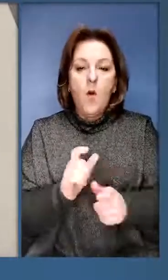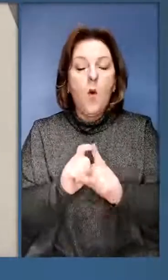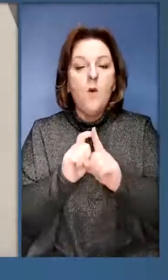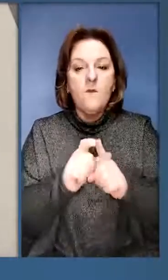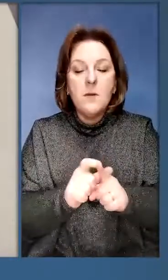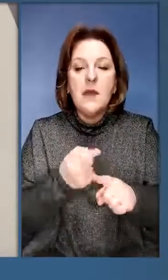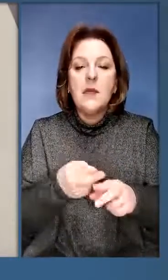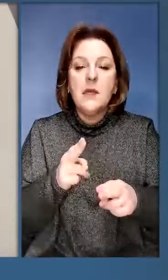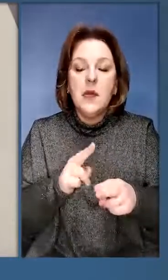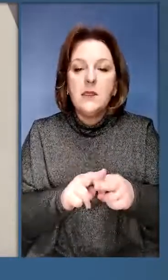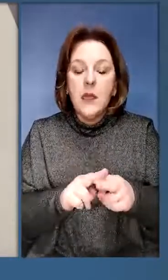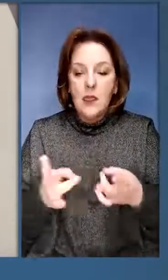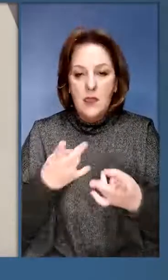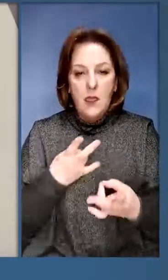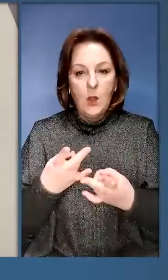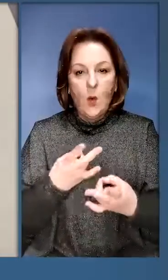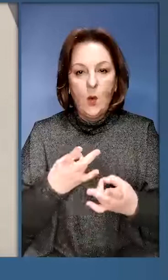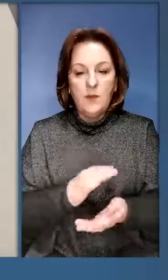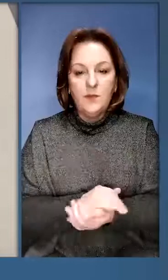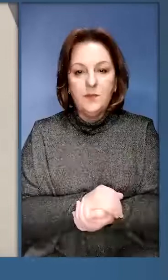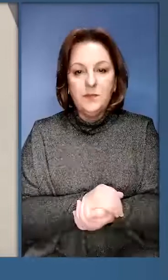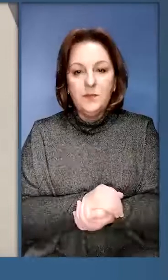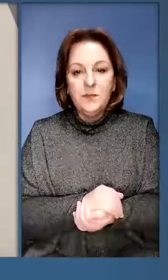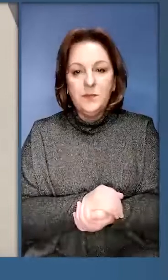об'єднують у відповідь на цей терор.